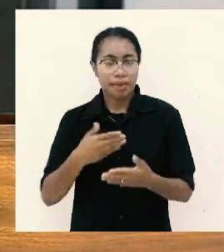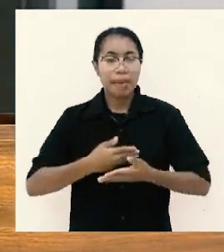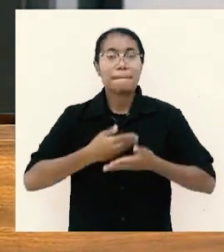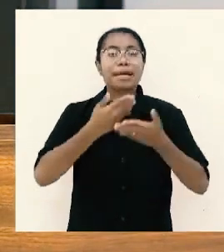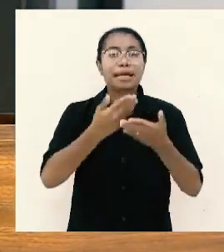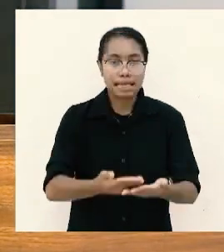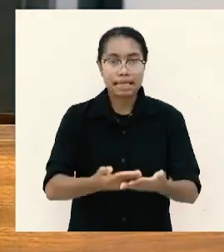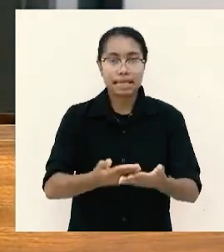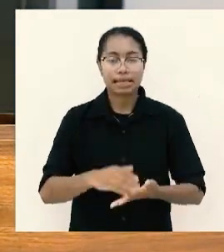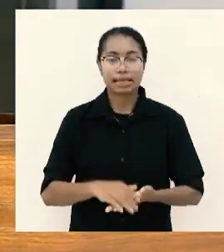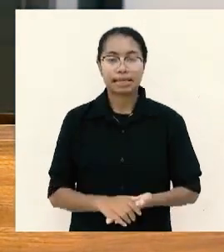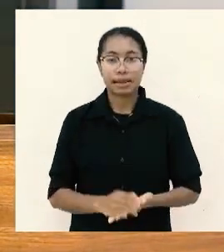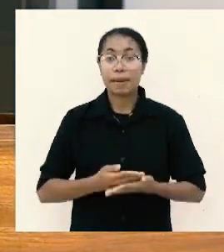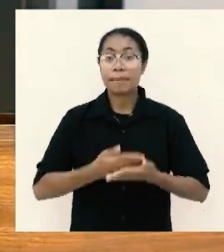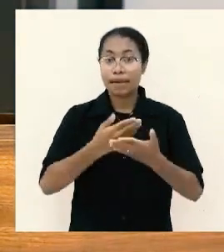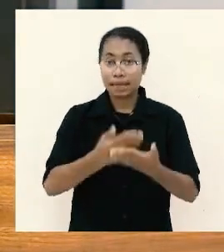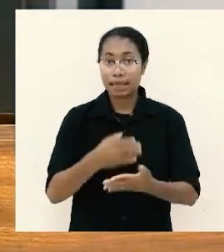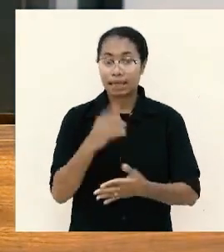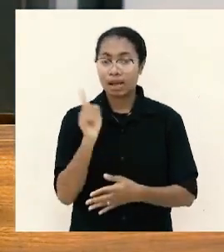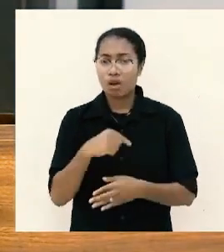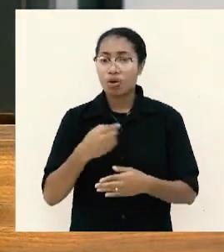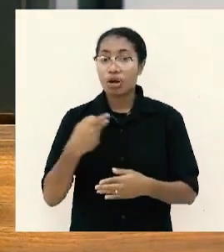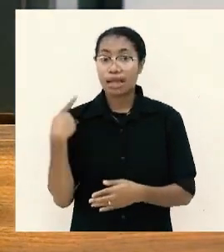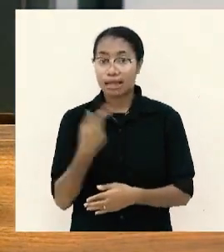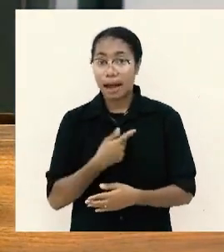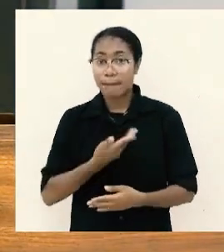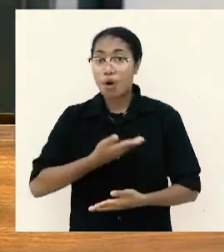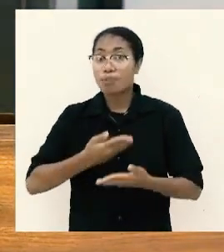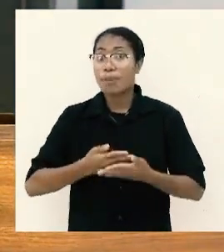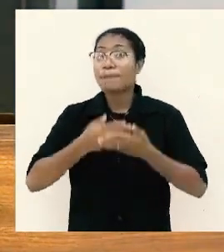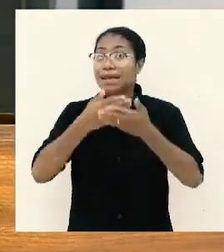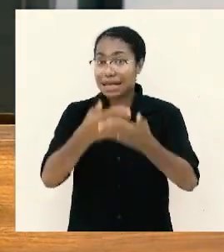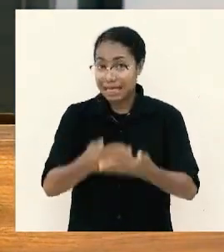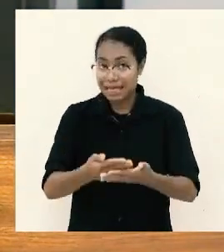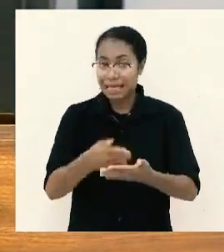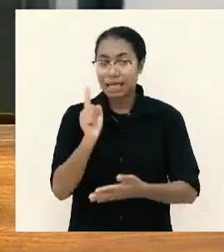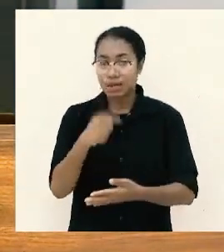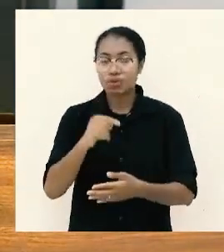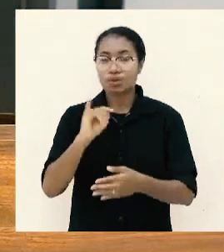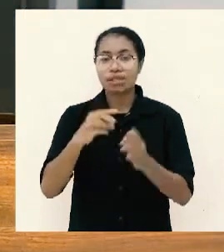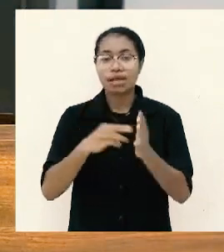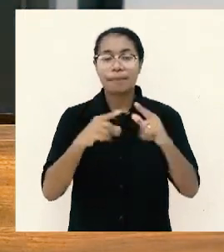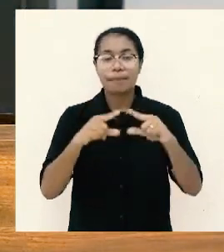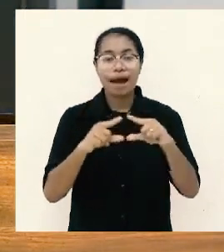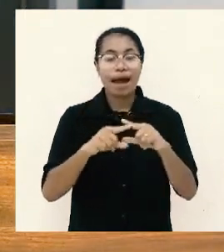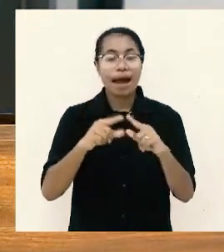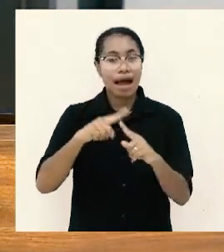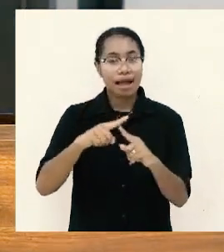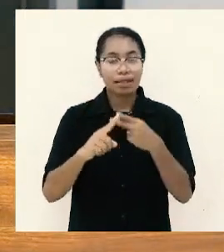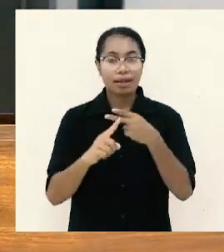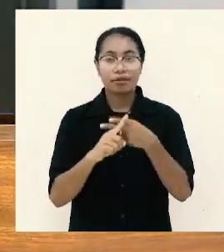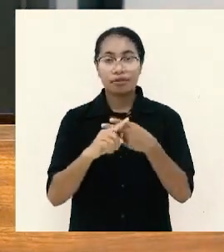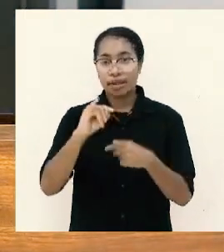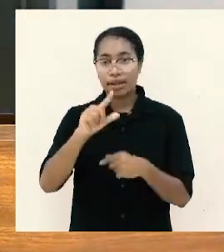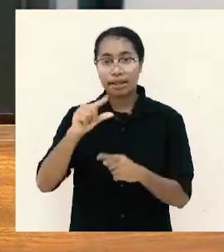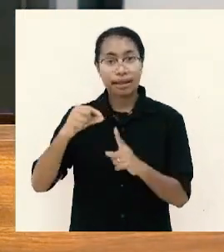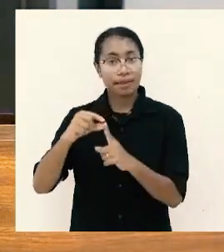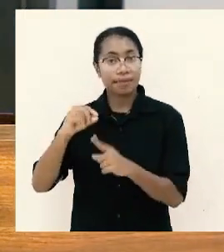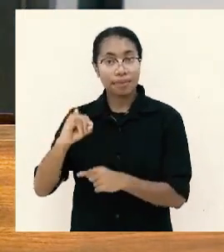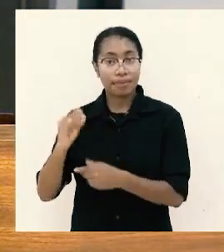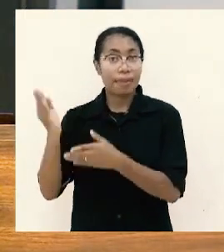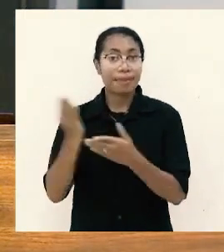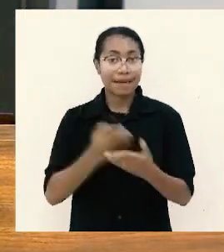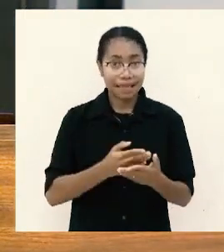bahwa ternyata di dalam hal memberi dalam hal ini adalah jemaat Filipi memberi kepada Paulus itu ada